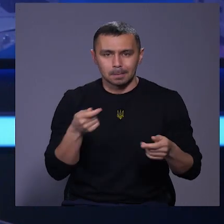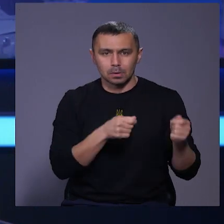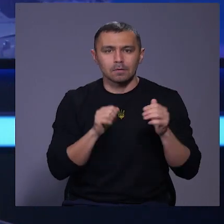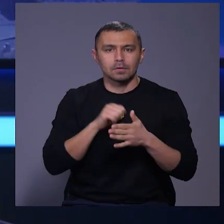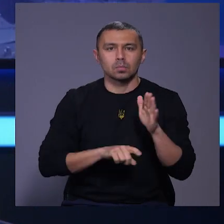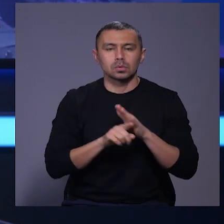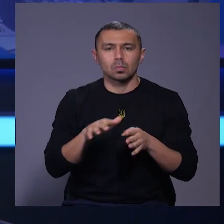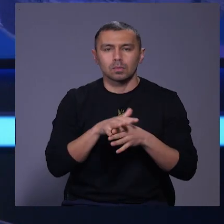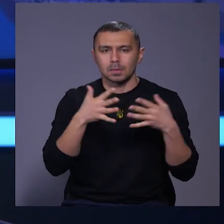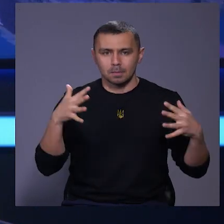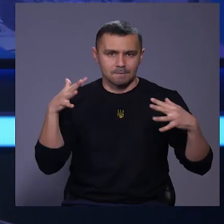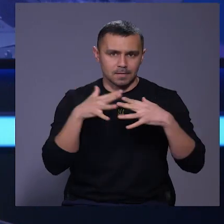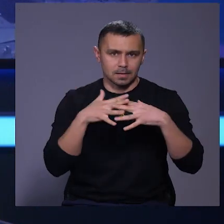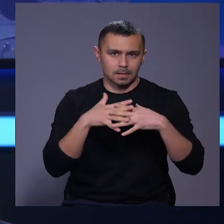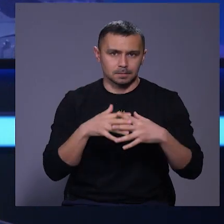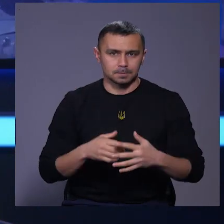повномасштабної війни.